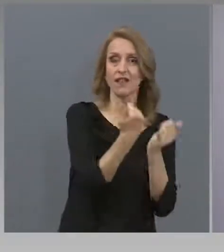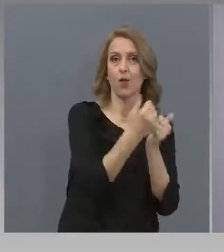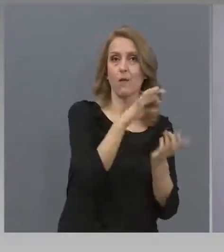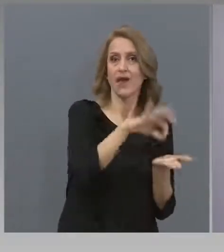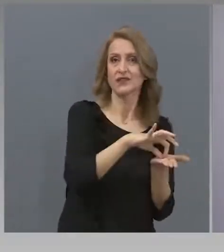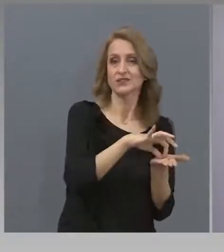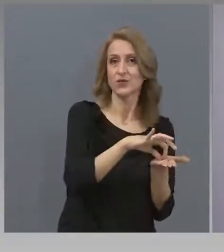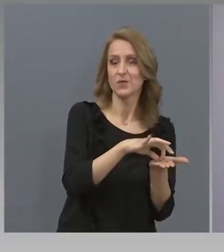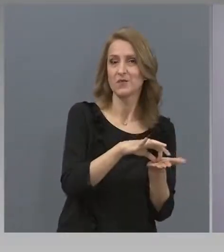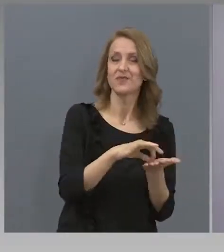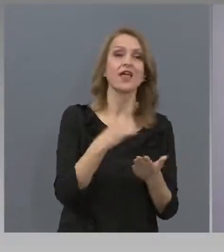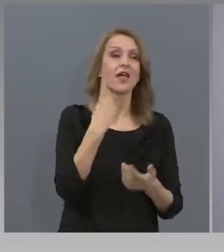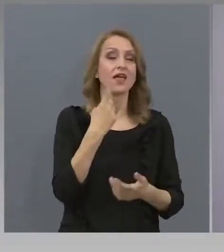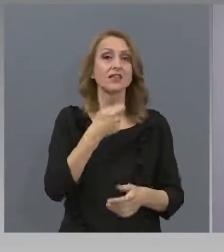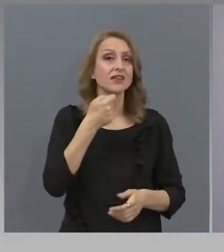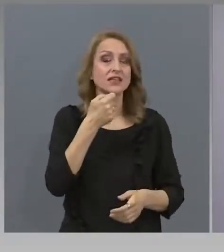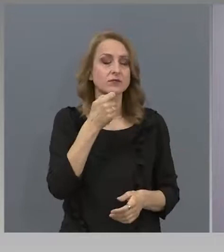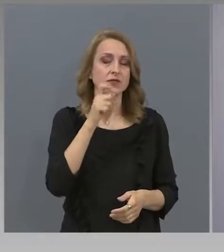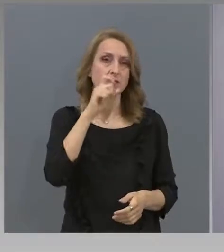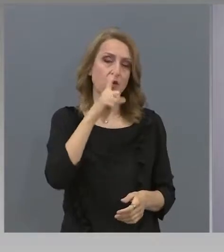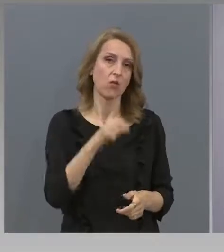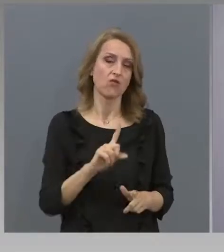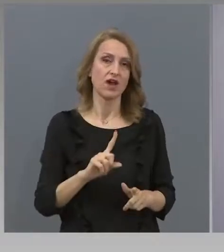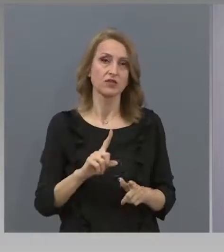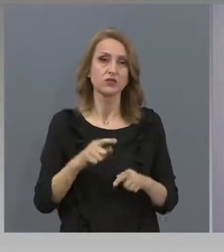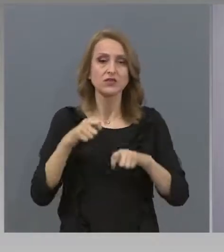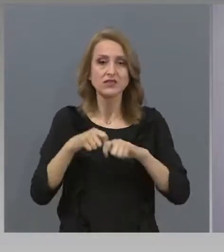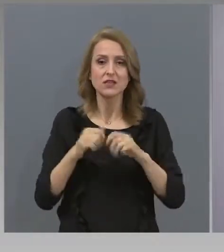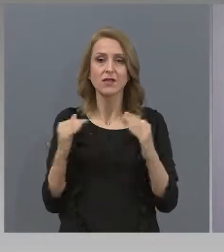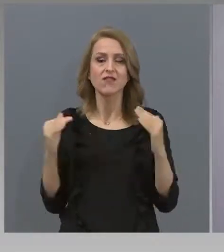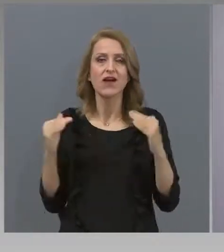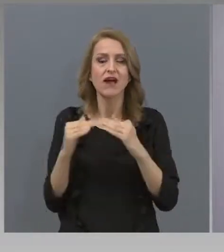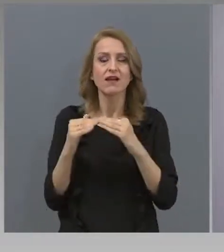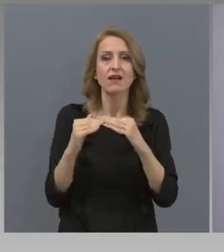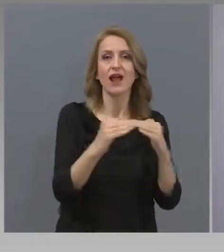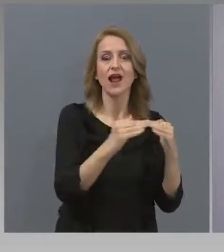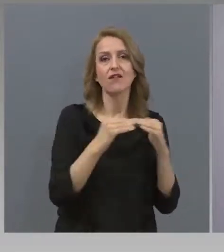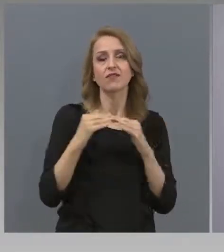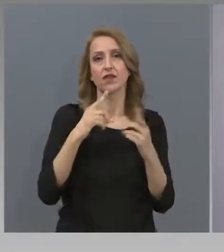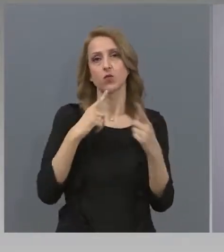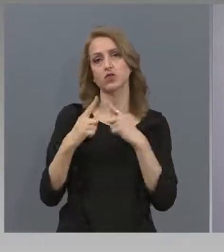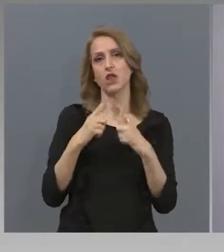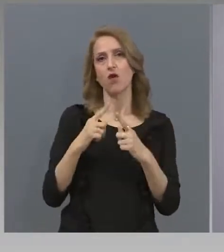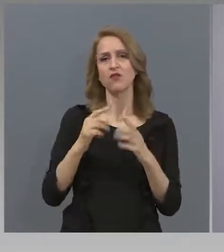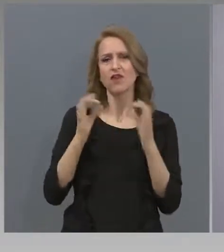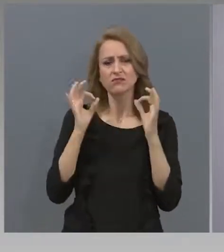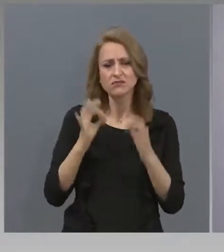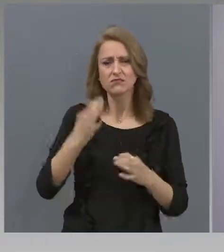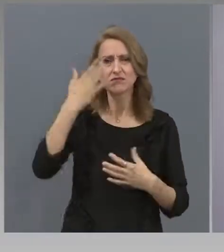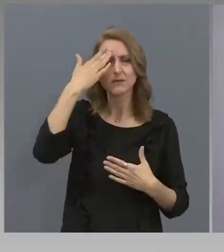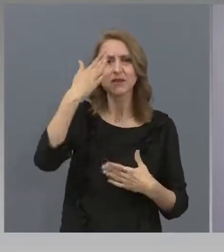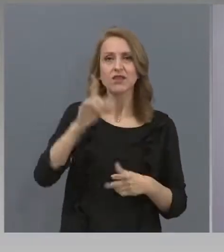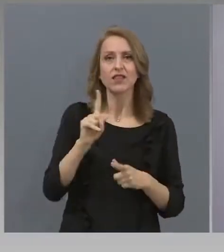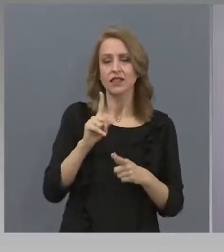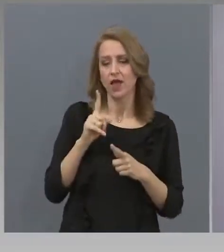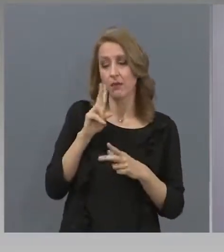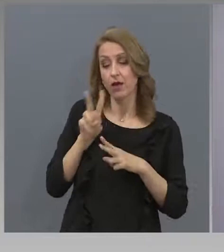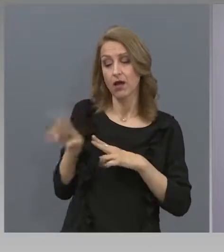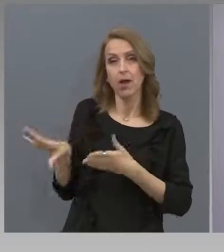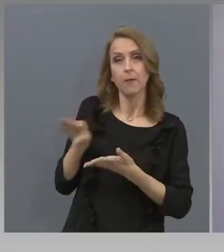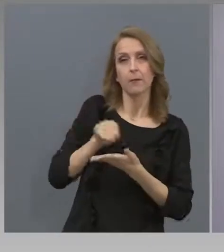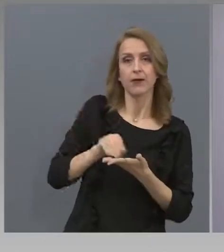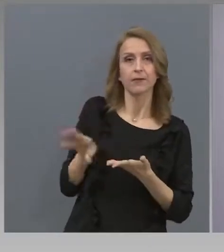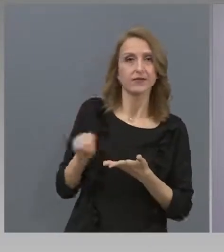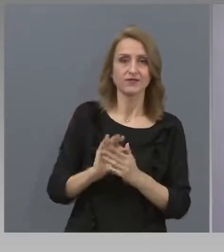изпит е важно да се проведе при всички условия на равнопоставено, справедливост, недопускане на приписвани и